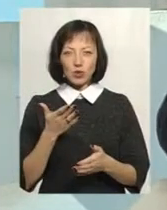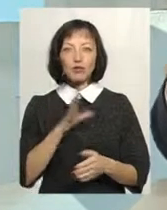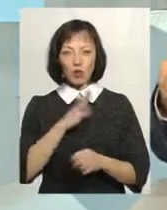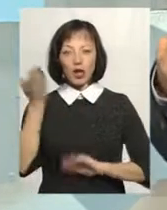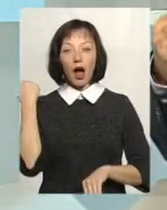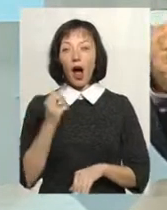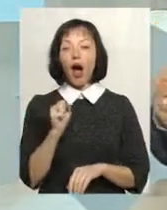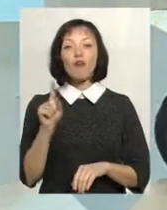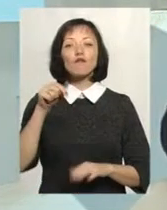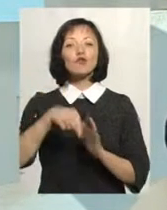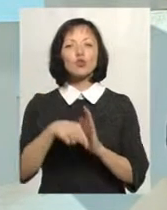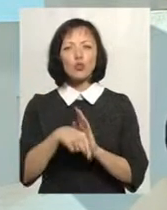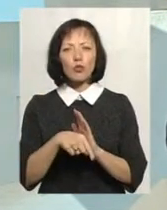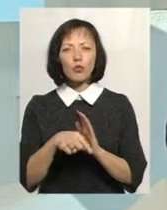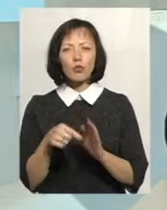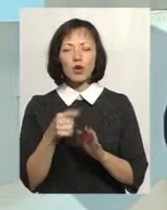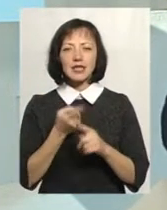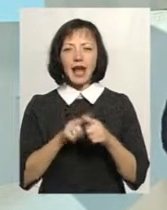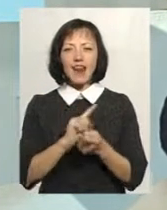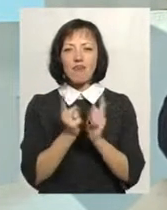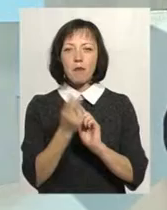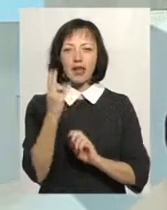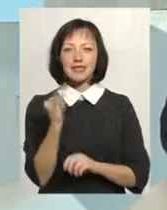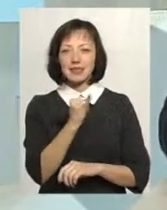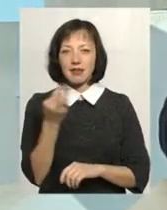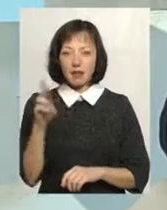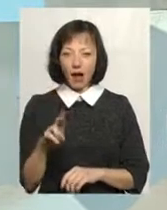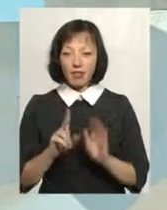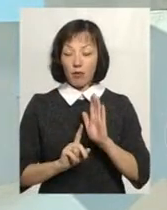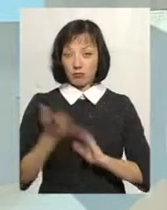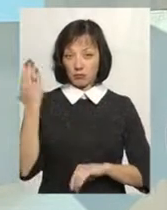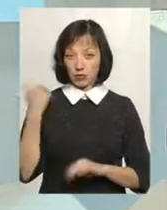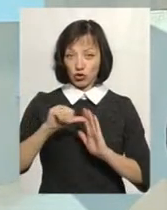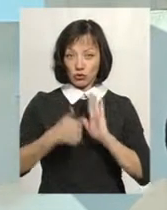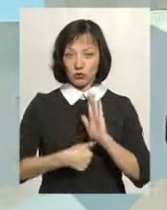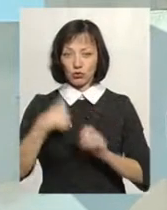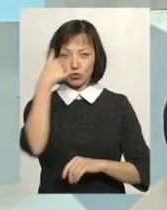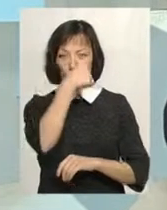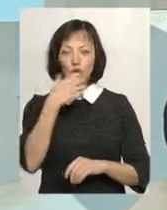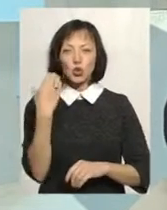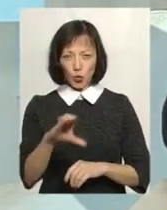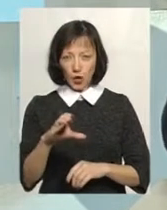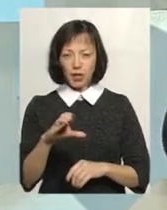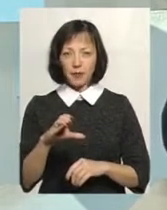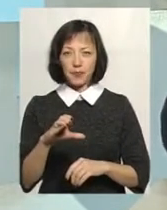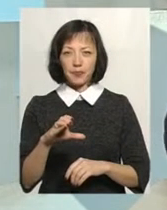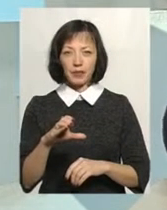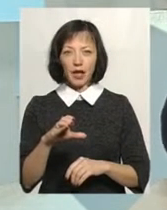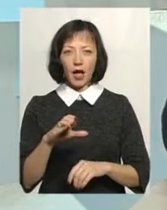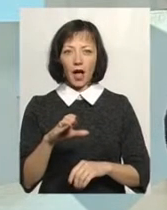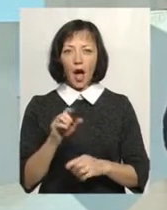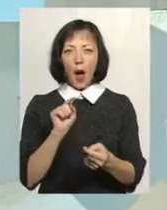Але у чому була суттєва роль реформації? Що саме тоді, на початку 16-го століття, протестанти